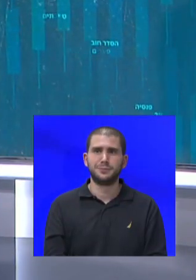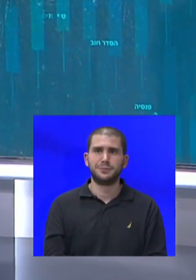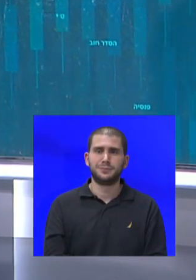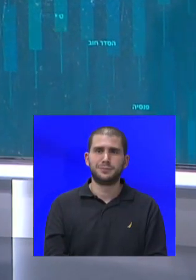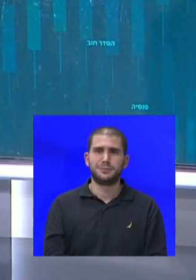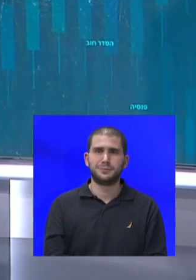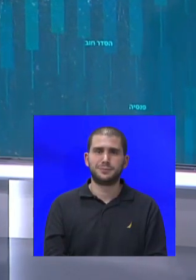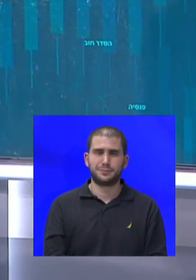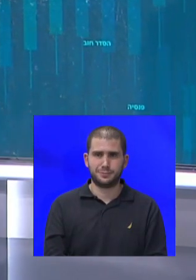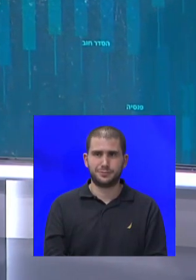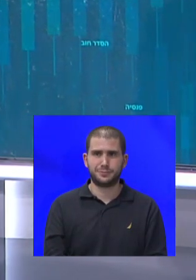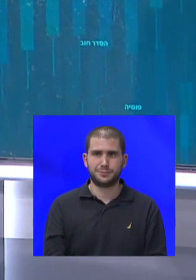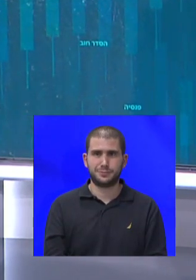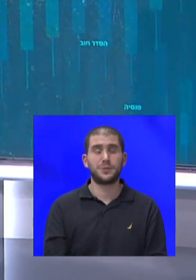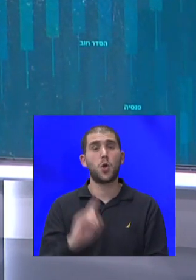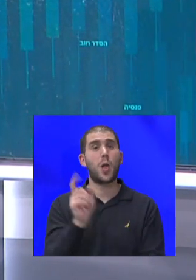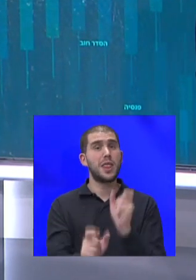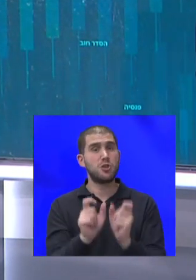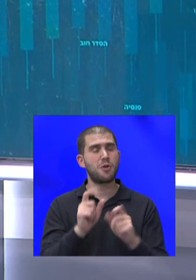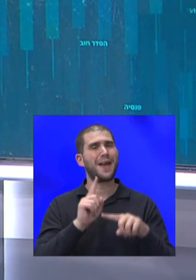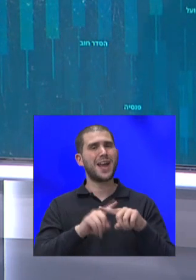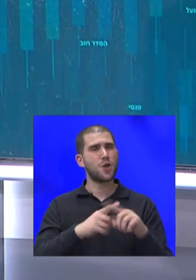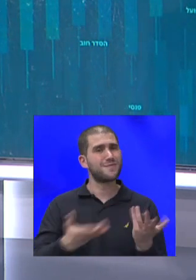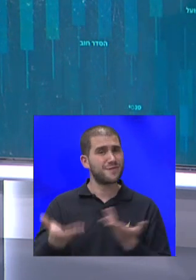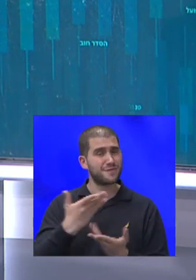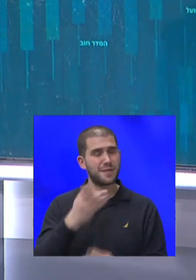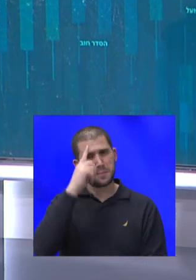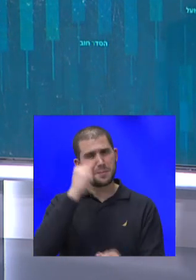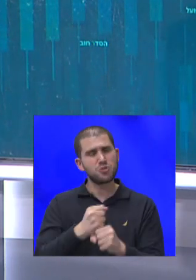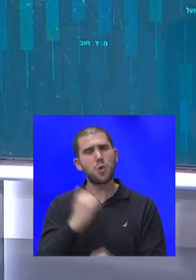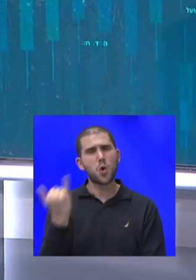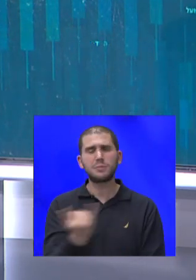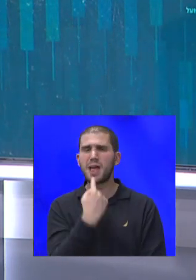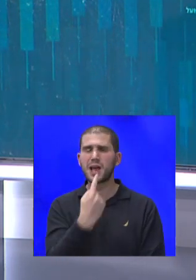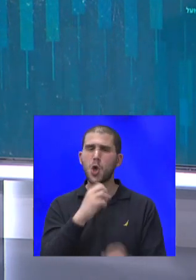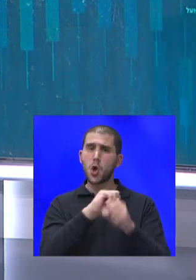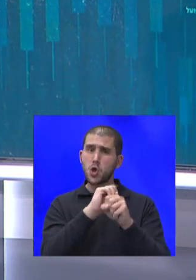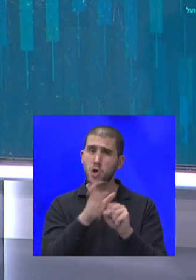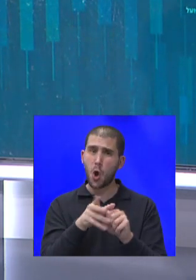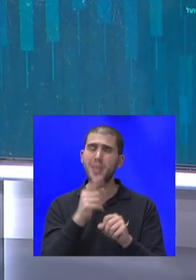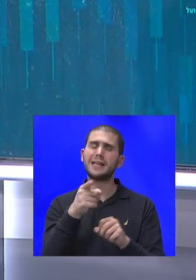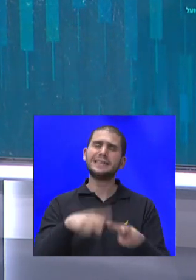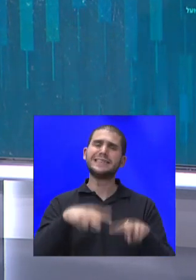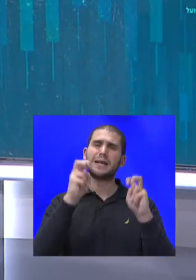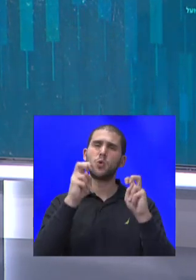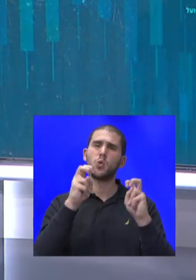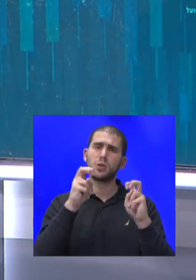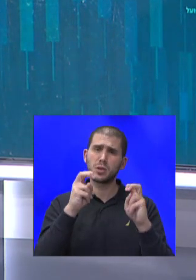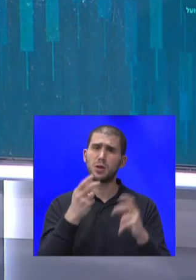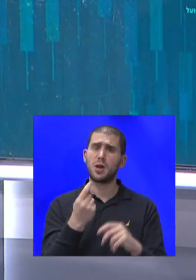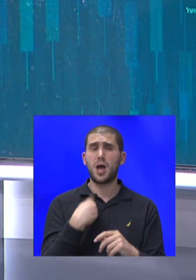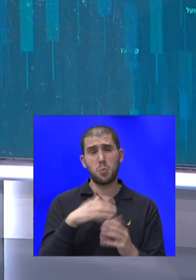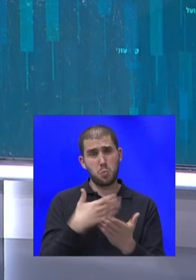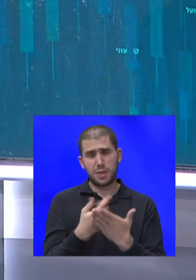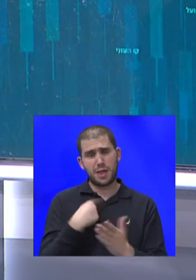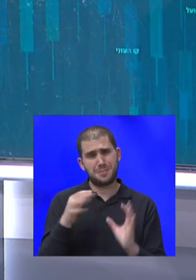כל האנשים החיובים סביבים מתעקשים כל הזמן לדבר על הקורונה כעל הזדמנות. מודע, אני פחות מתחברת. אבל הנה